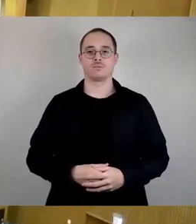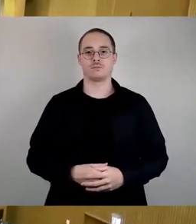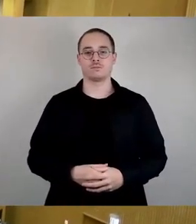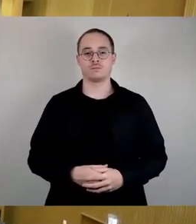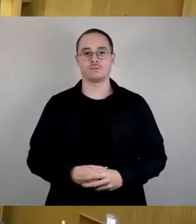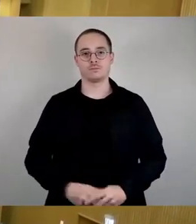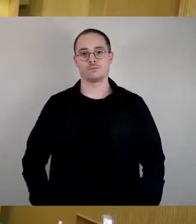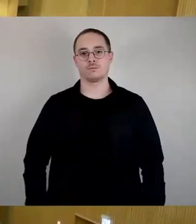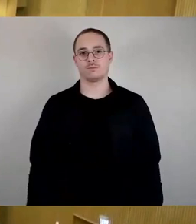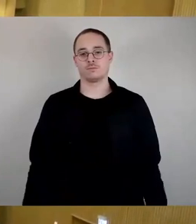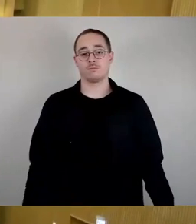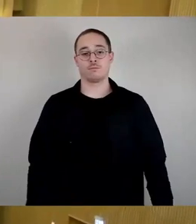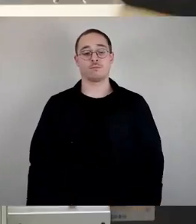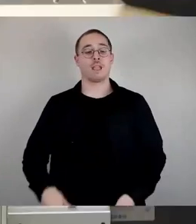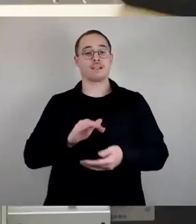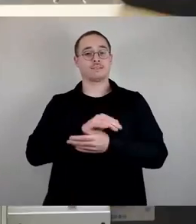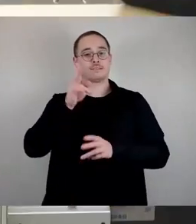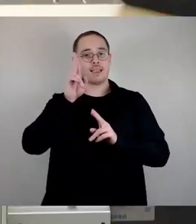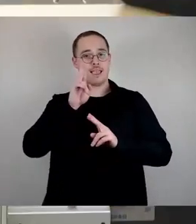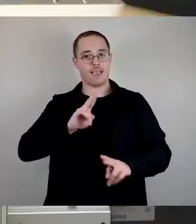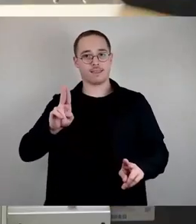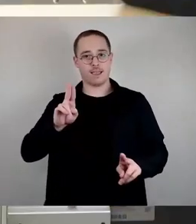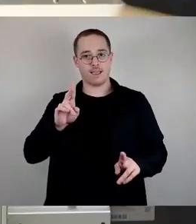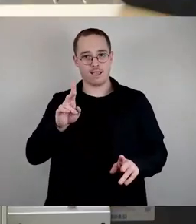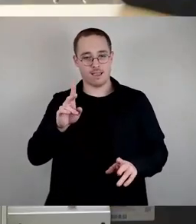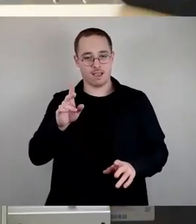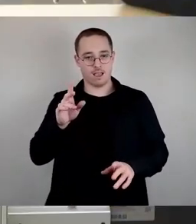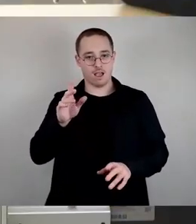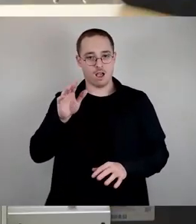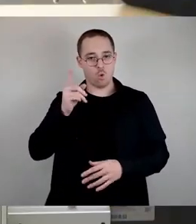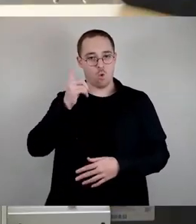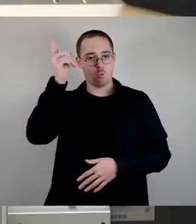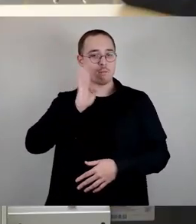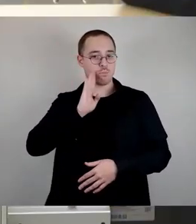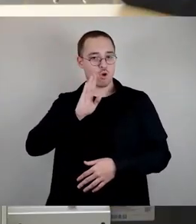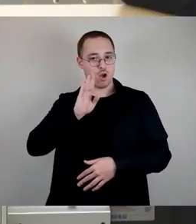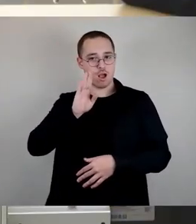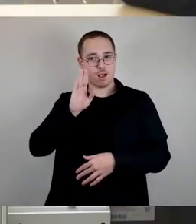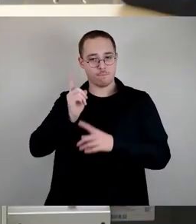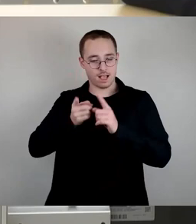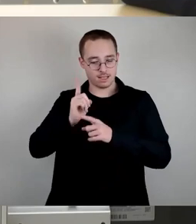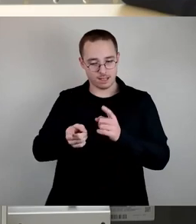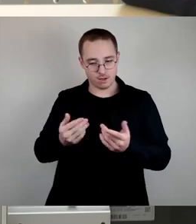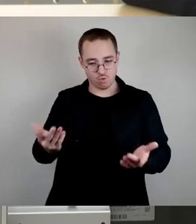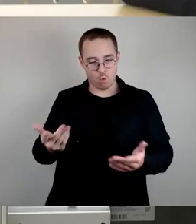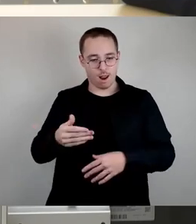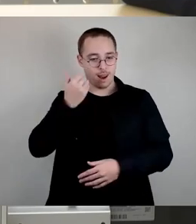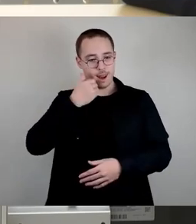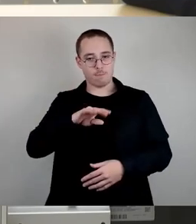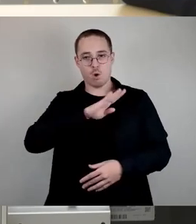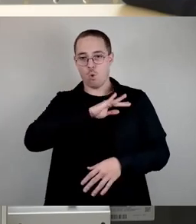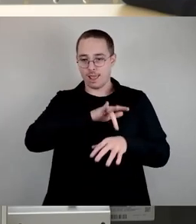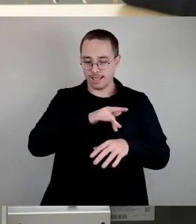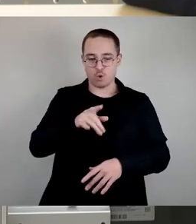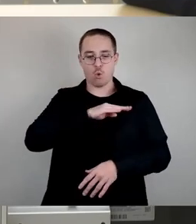Sehr geehrter Herr Oberbürgermeister, sehr geehrte Bürgermeisterinnen und Bürgermeister, werte Kolleginnen und Kollegen, meine sehr geehrten Damen